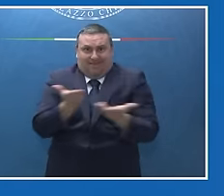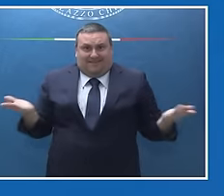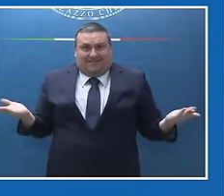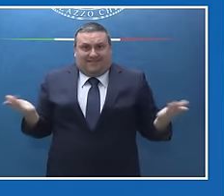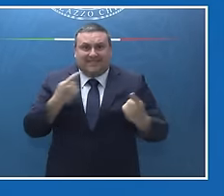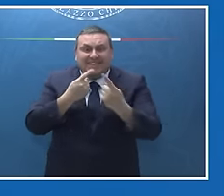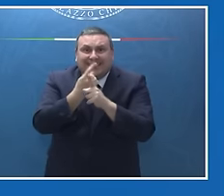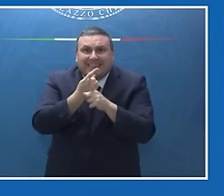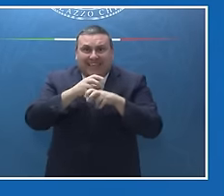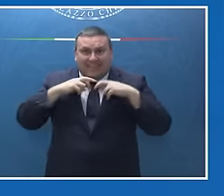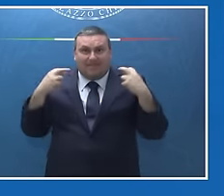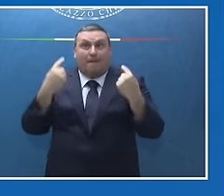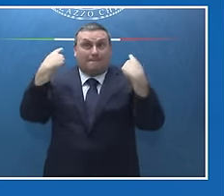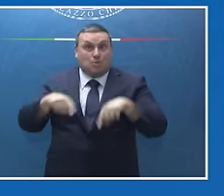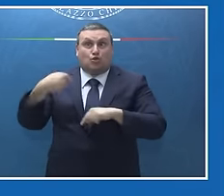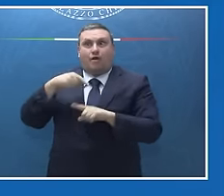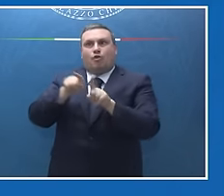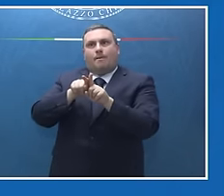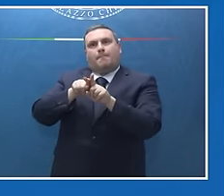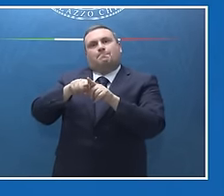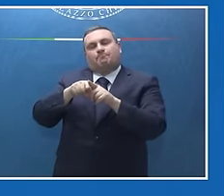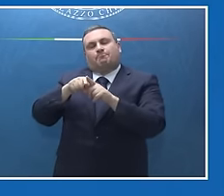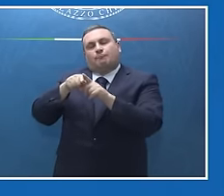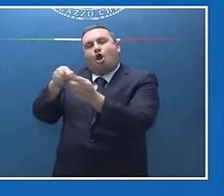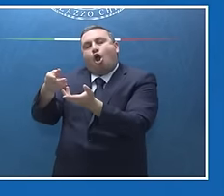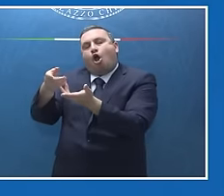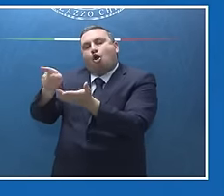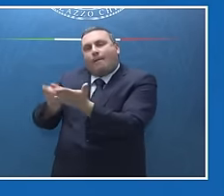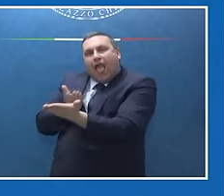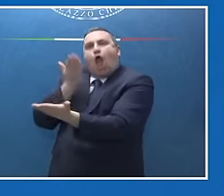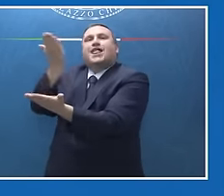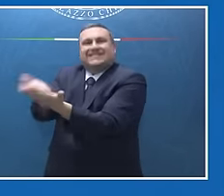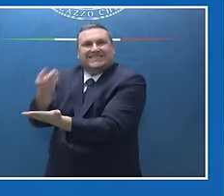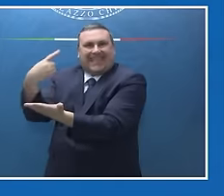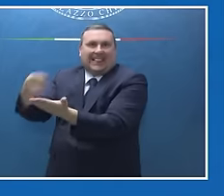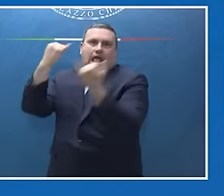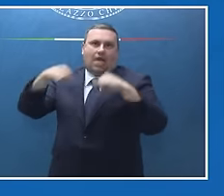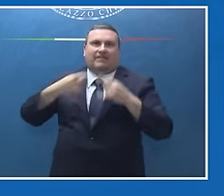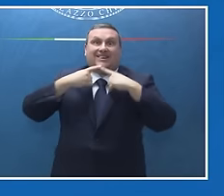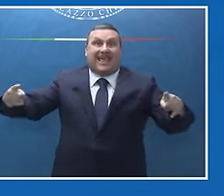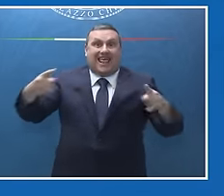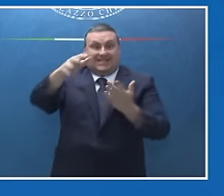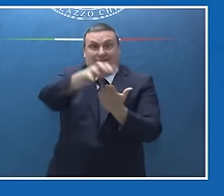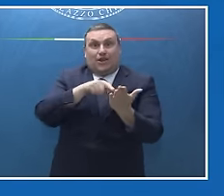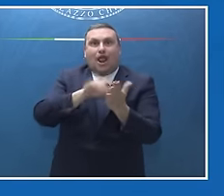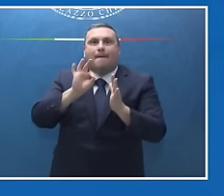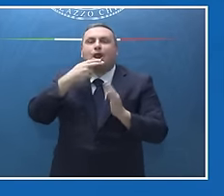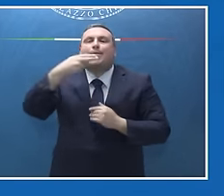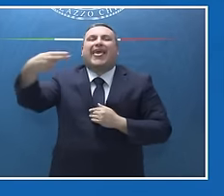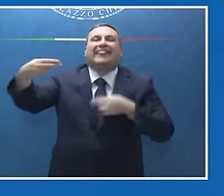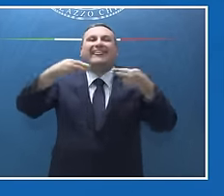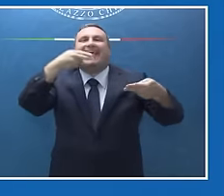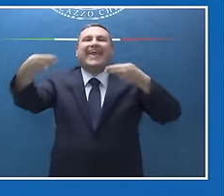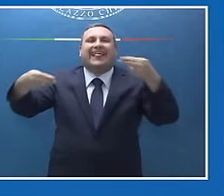questo uno dei deliverable che noi abbiamo voluto nelle conclusioni della Presidenza italiana è l'Abeling. Cioè